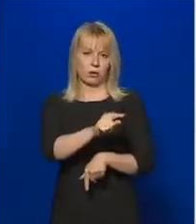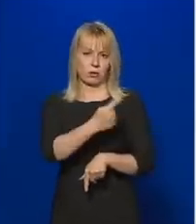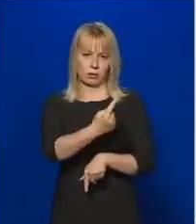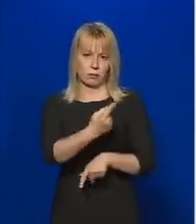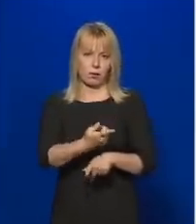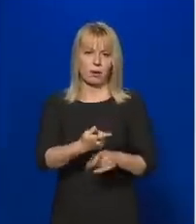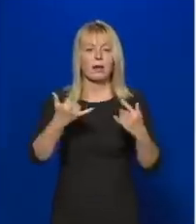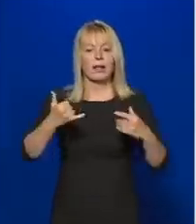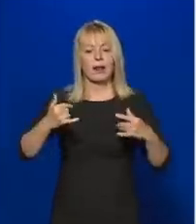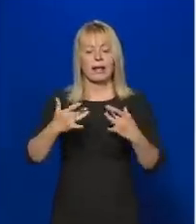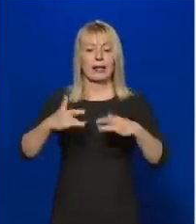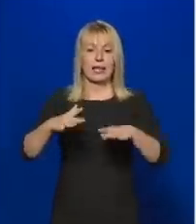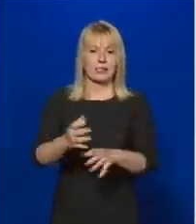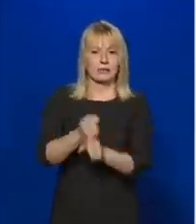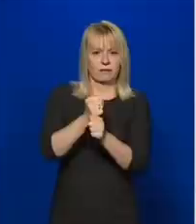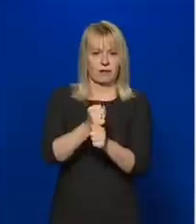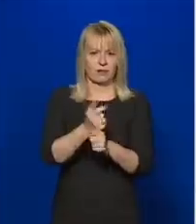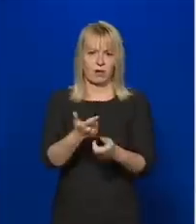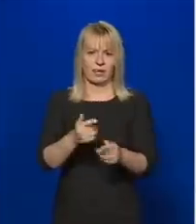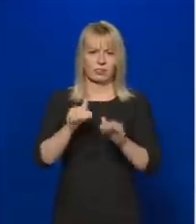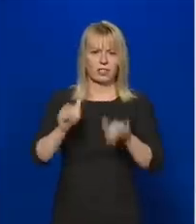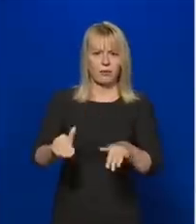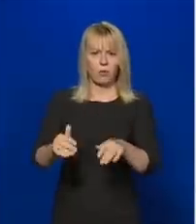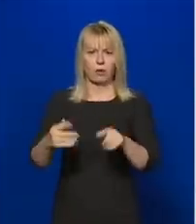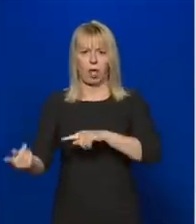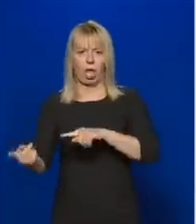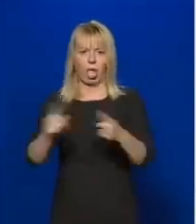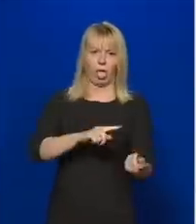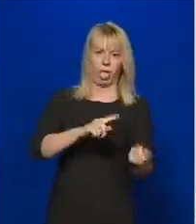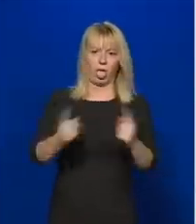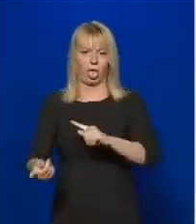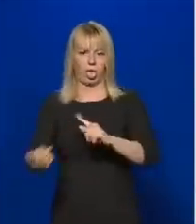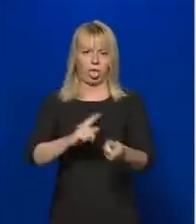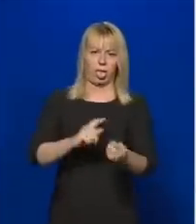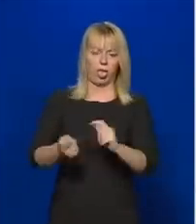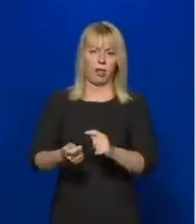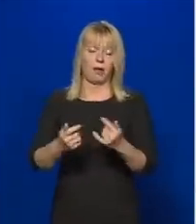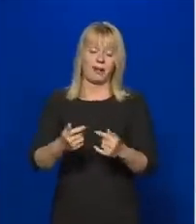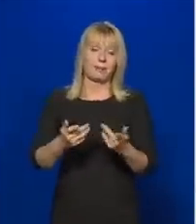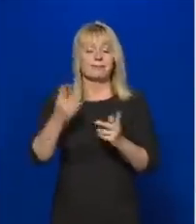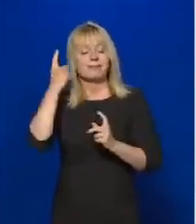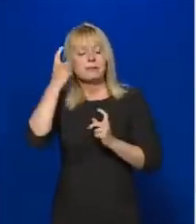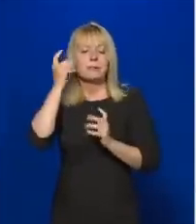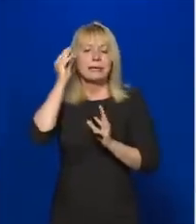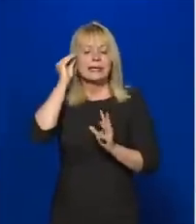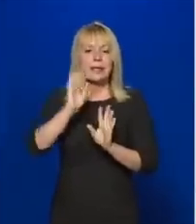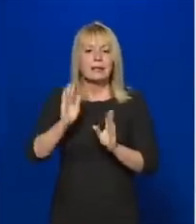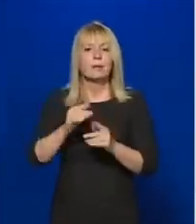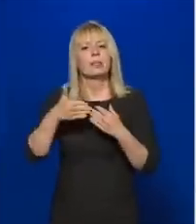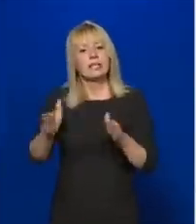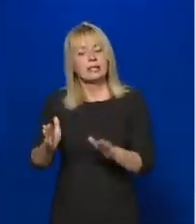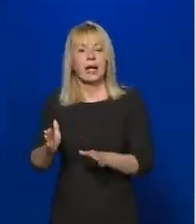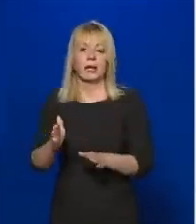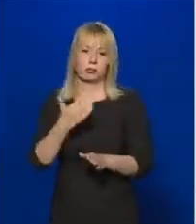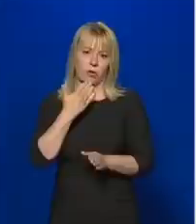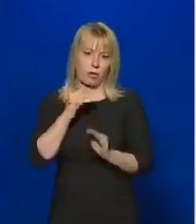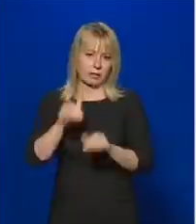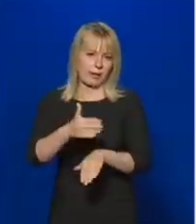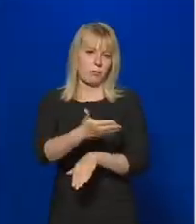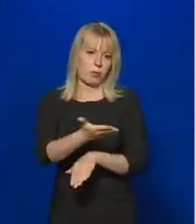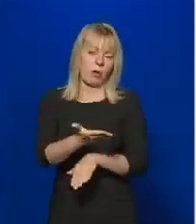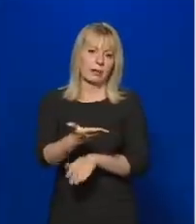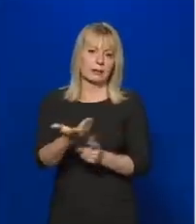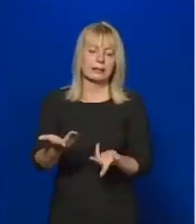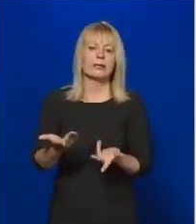fenntartását támogatja, az ő szavaiból inkább azt lehet kikövetkeztetni, hogy a nyitást támogatja. De mi nem a felelősségen akartunk osztoszkodni, hiszen